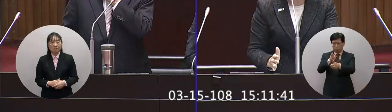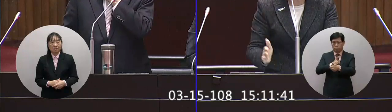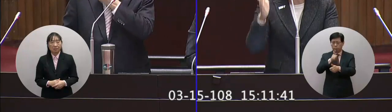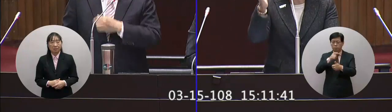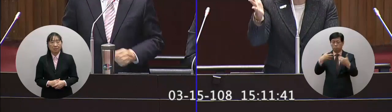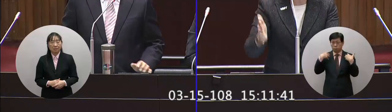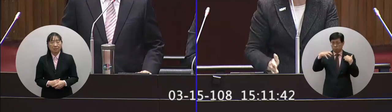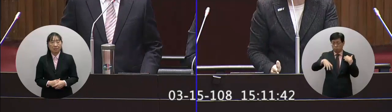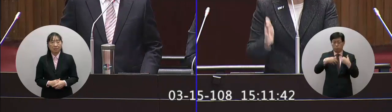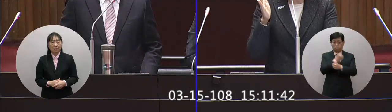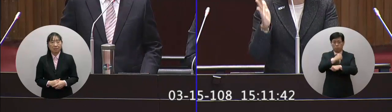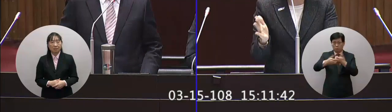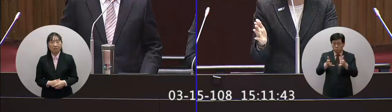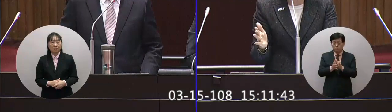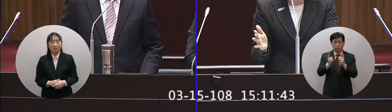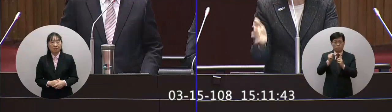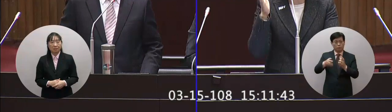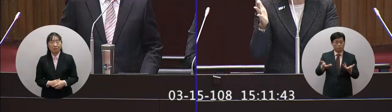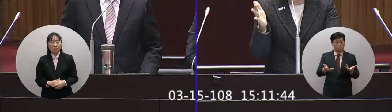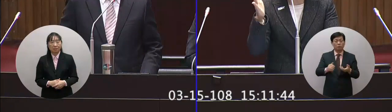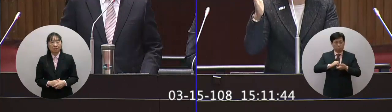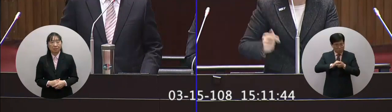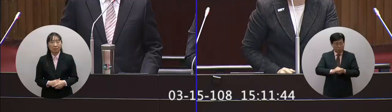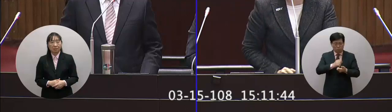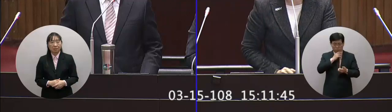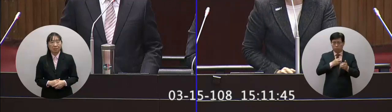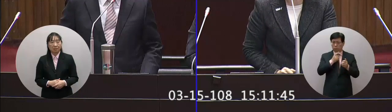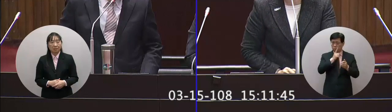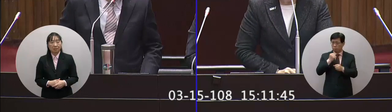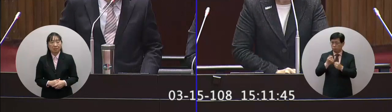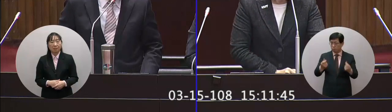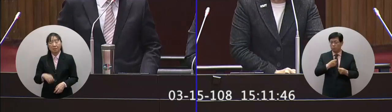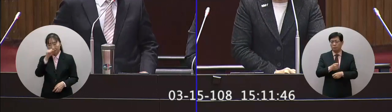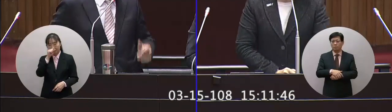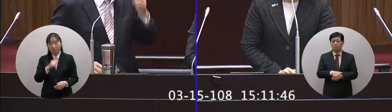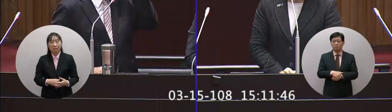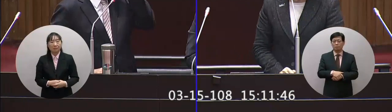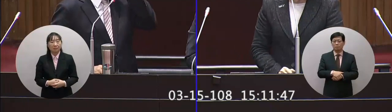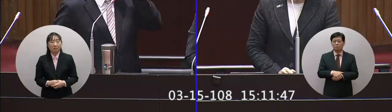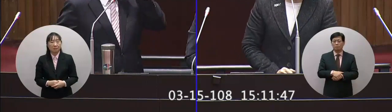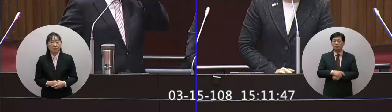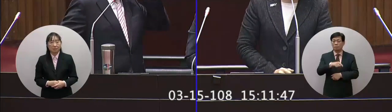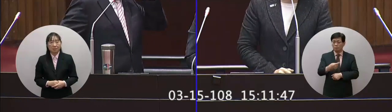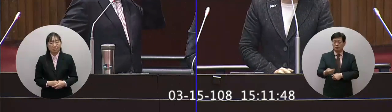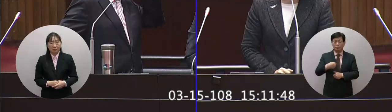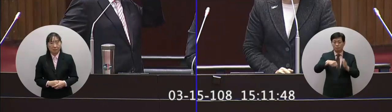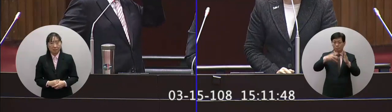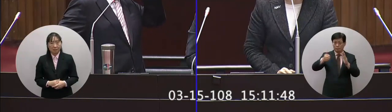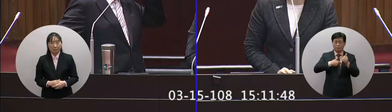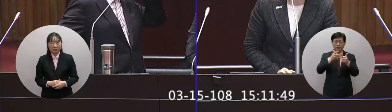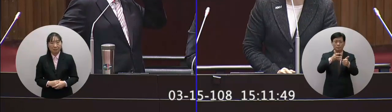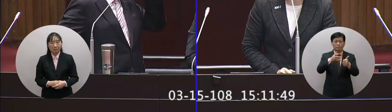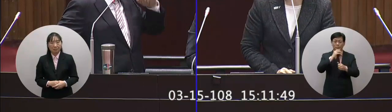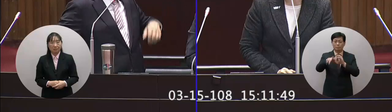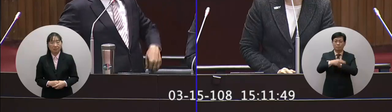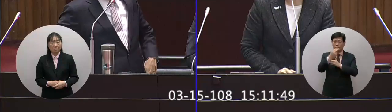所有行政部門包括勞動部對這件事情你一定要說到做到好不好那院長接下來我要請教的